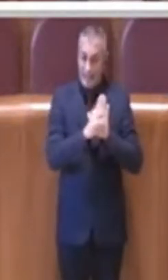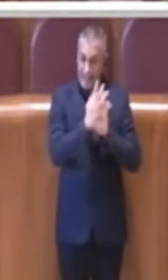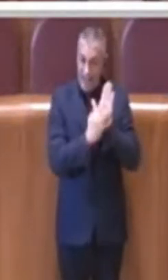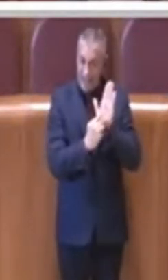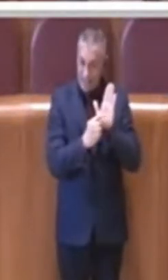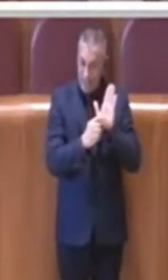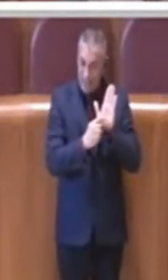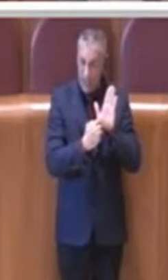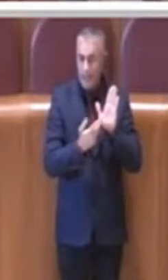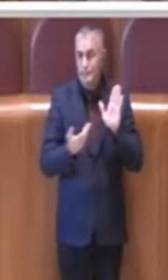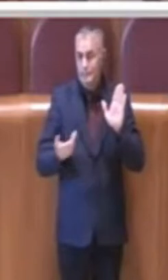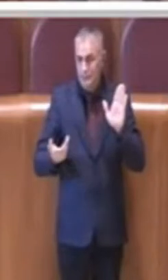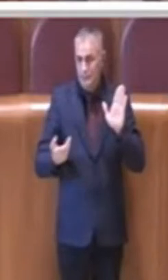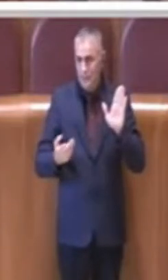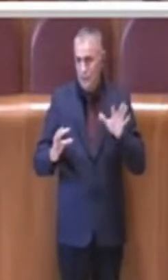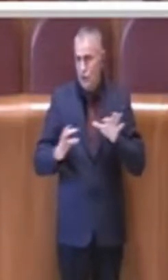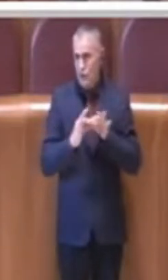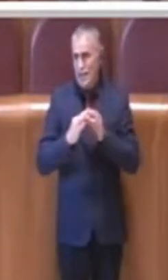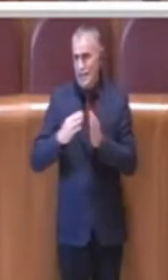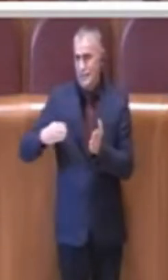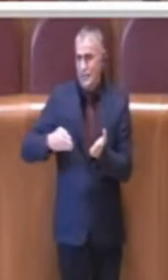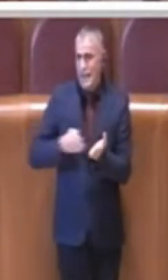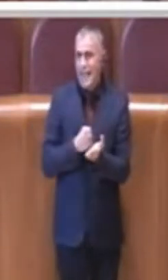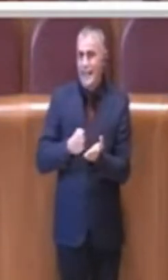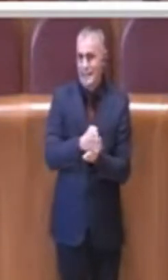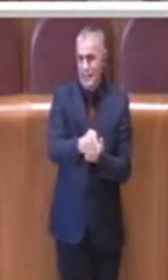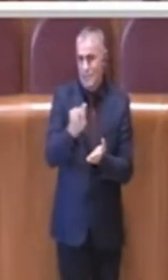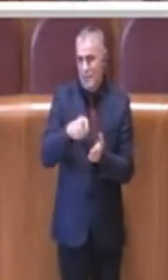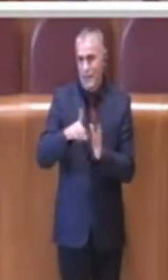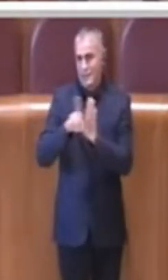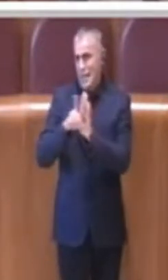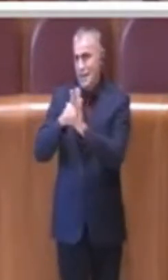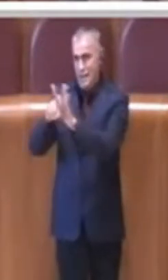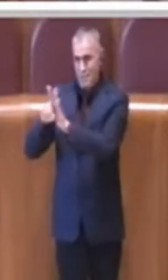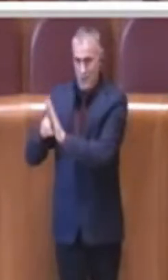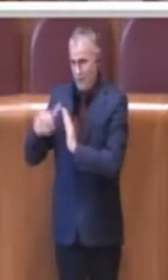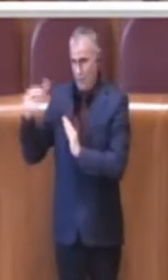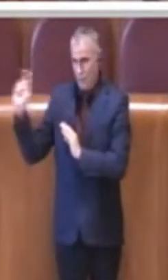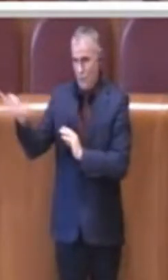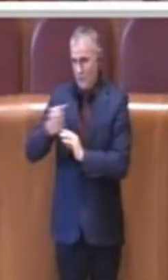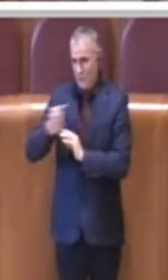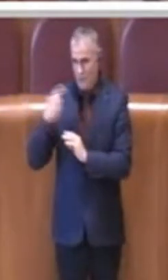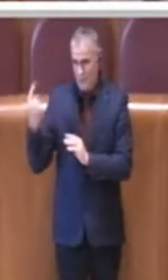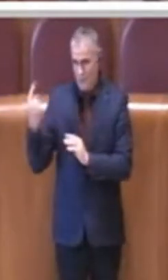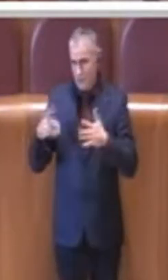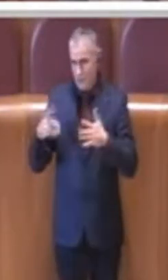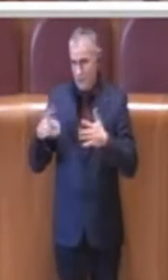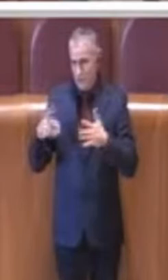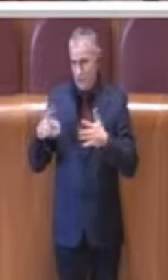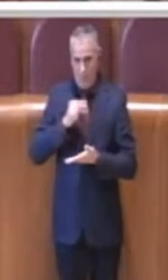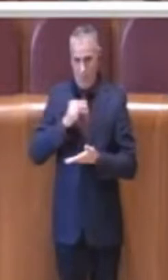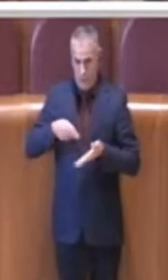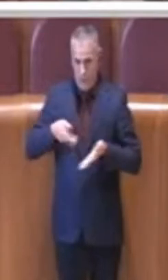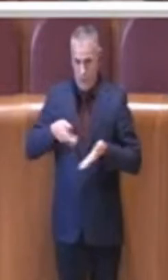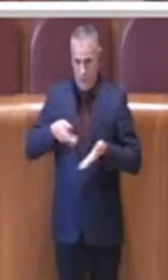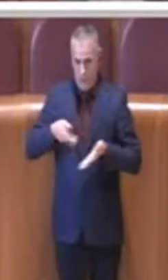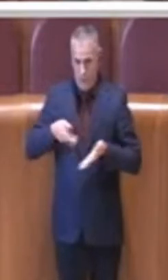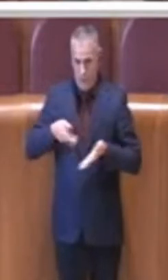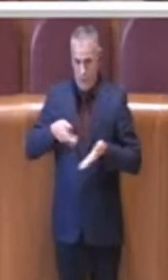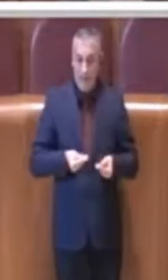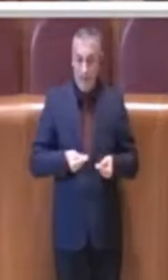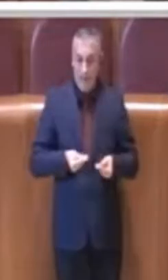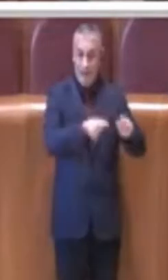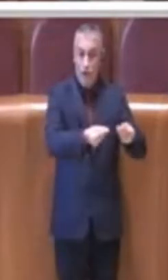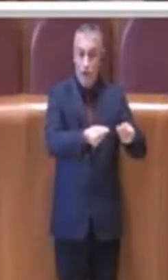l'iter di tutte le delibere che poi siamo chiamati a votare in aula, ovviamente è passata per la commissione